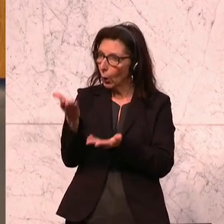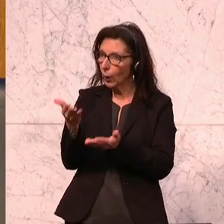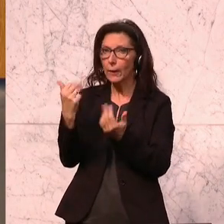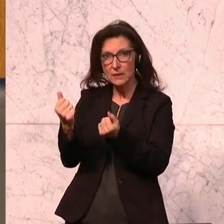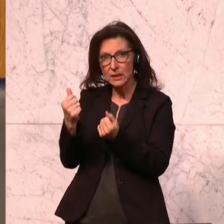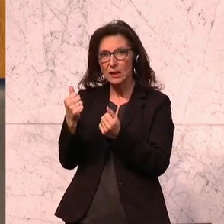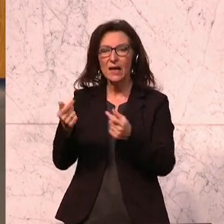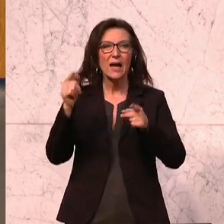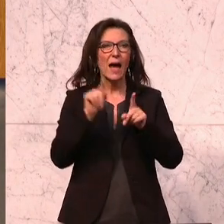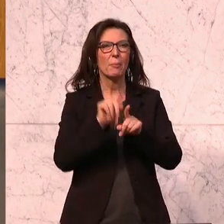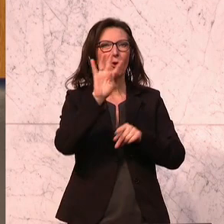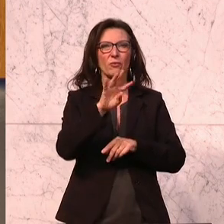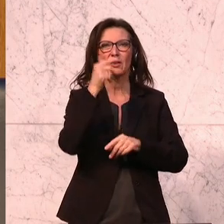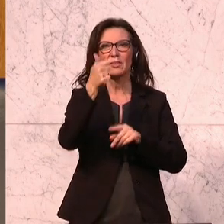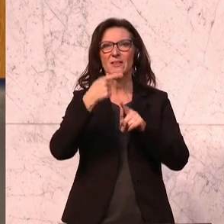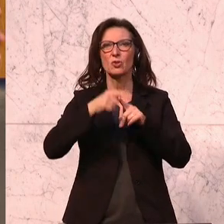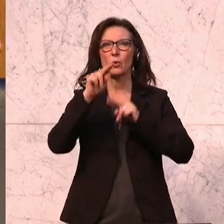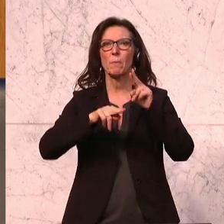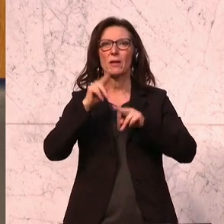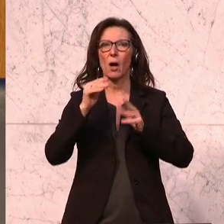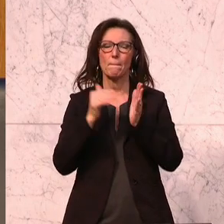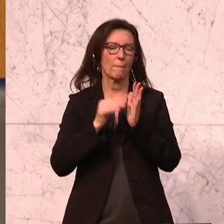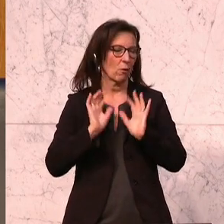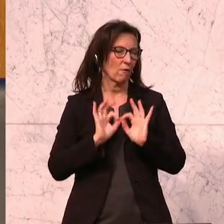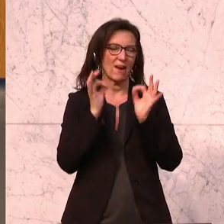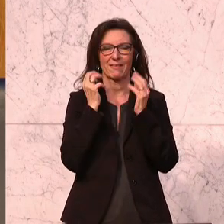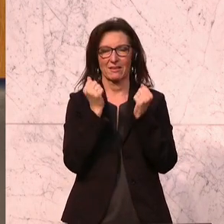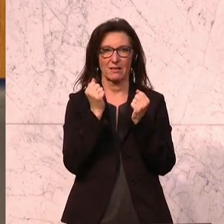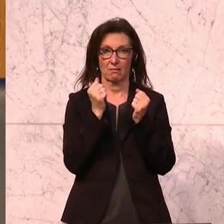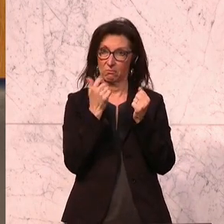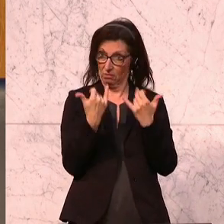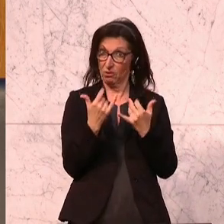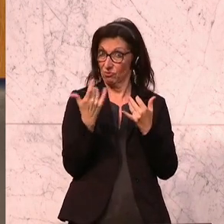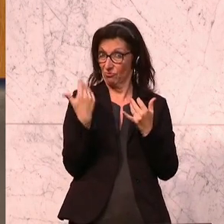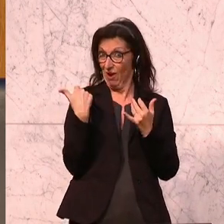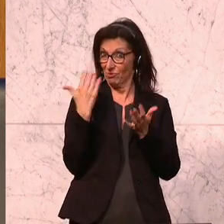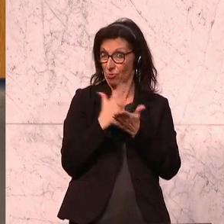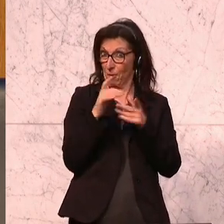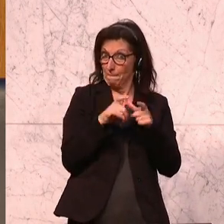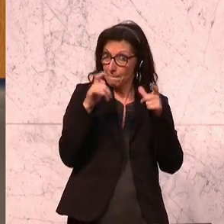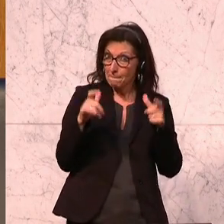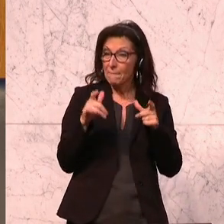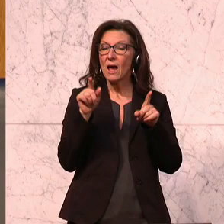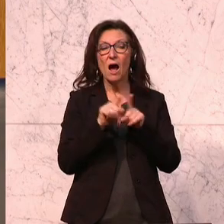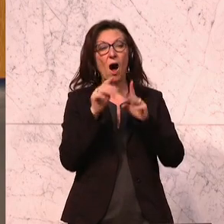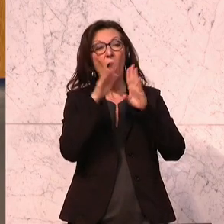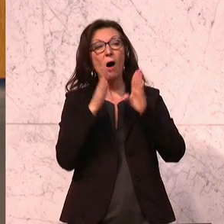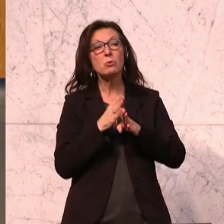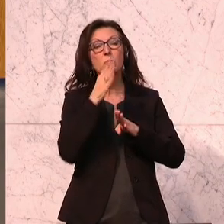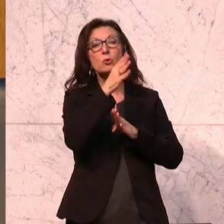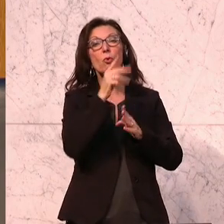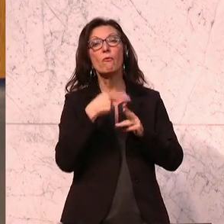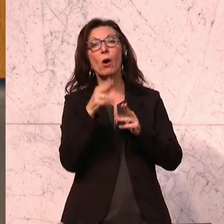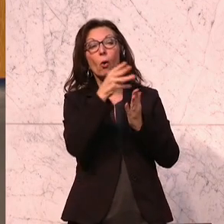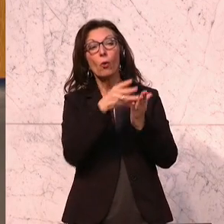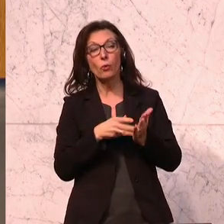Qualitätssicherung der 24-Stunden-Betreuung, das ist ausgebaut worden, auch die nachgehenden kontrollierenden Hausbesuche sind ausgebaut worden.